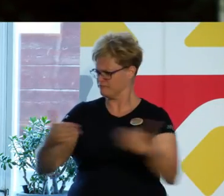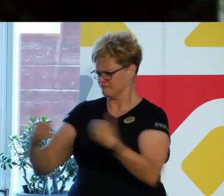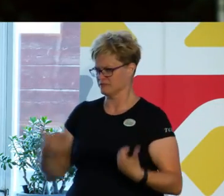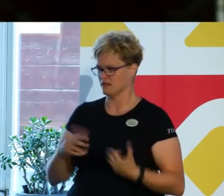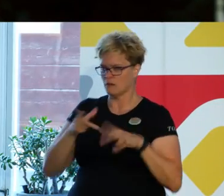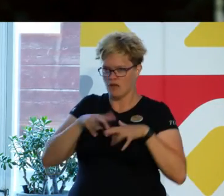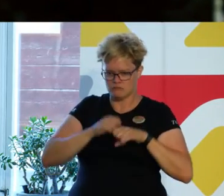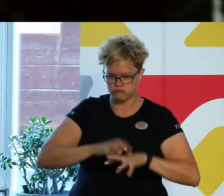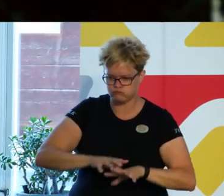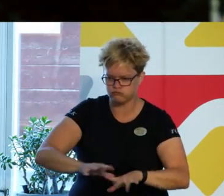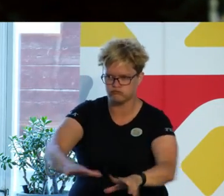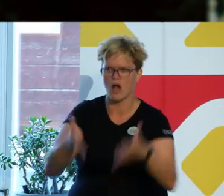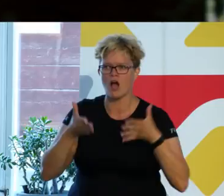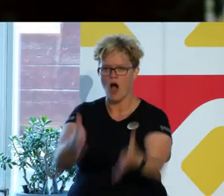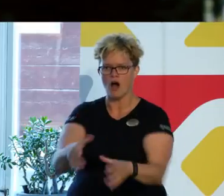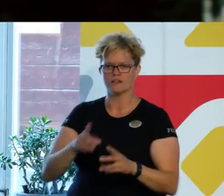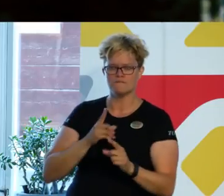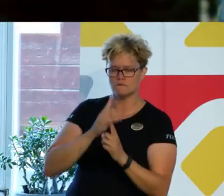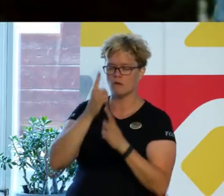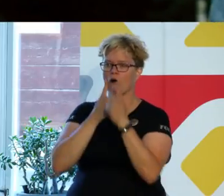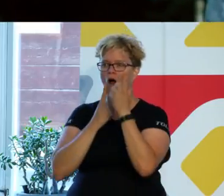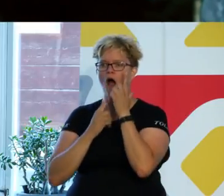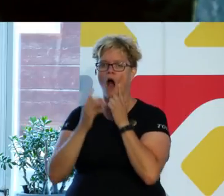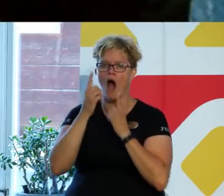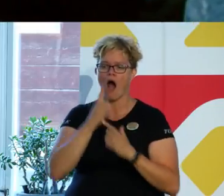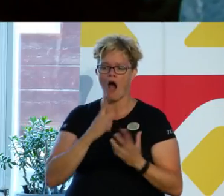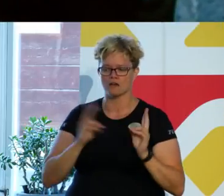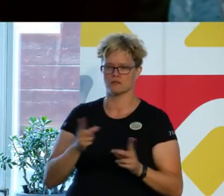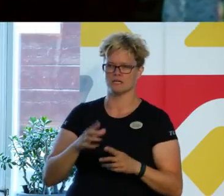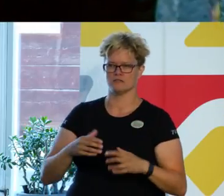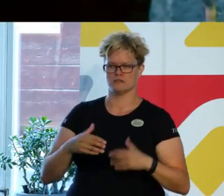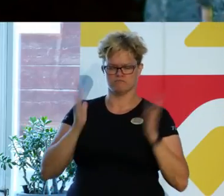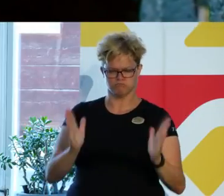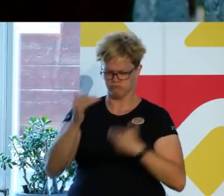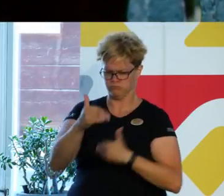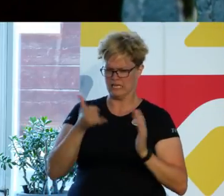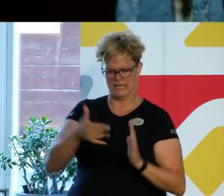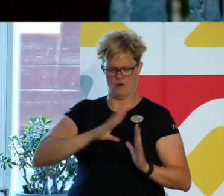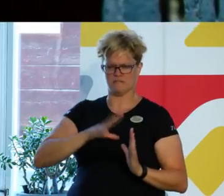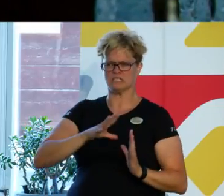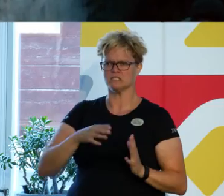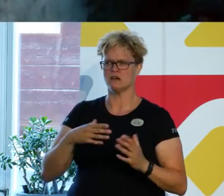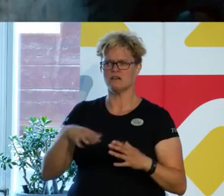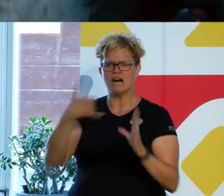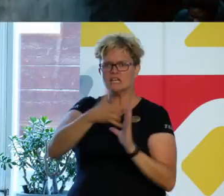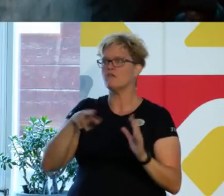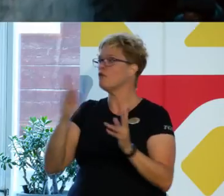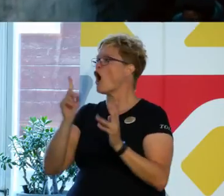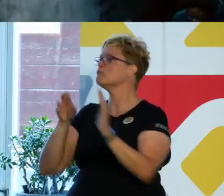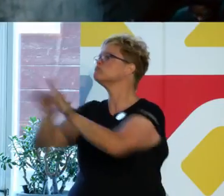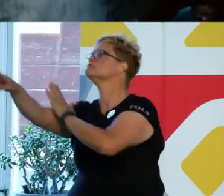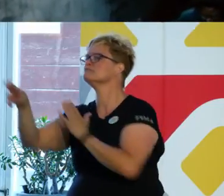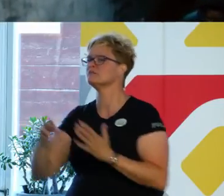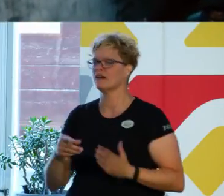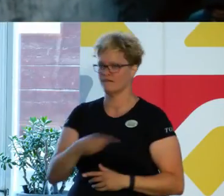rinner ner längs gatorna, ner längs kinder. I strama ramar, vad är det som rymds och vad är det som rymmer? Så